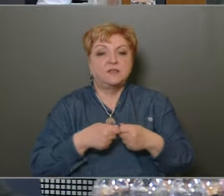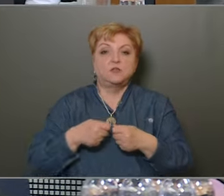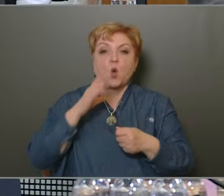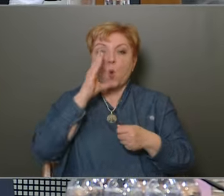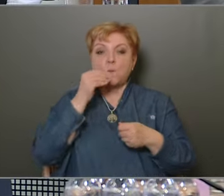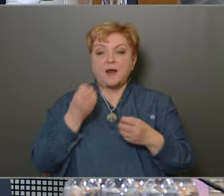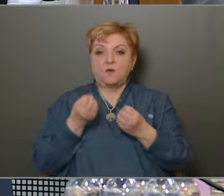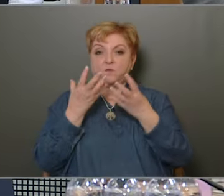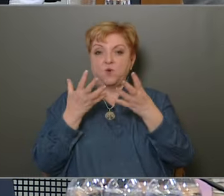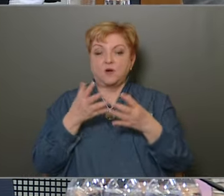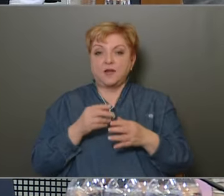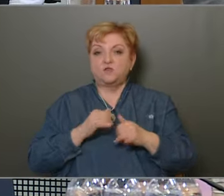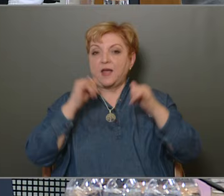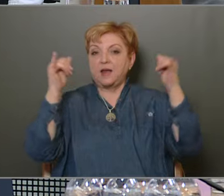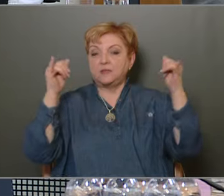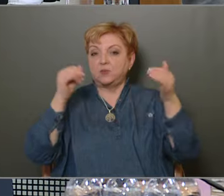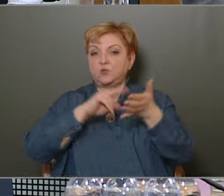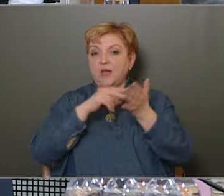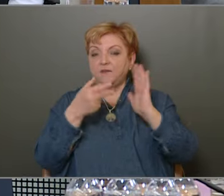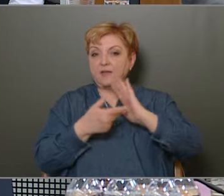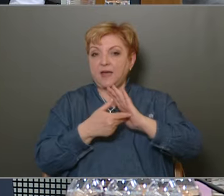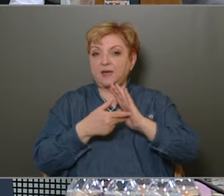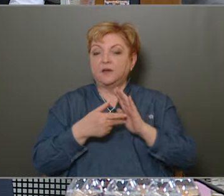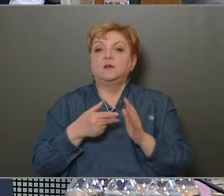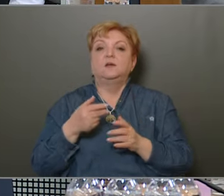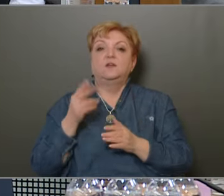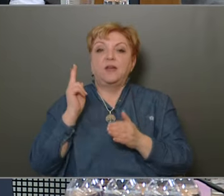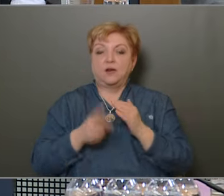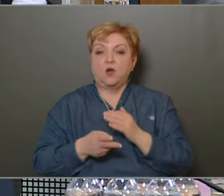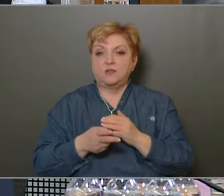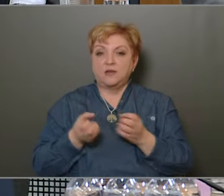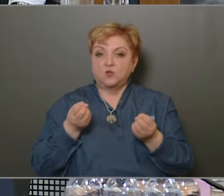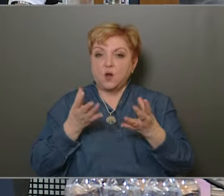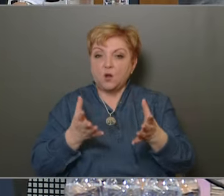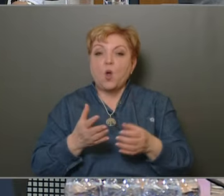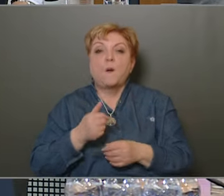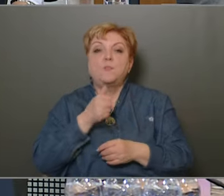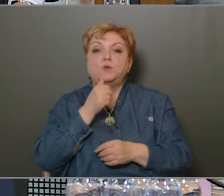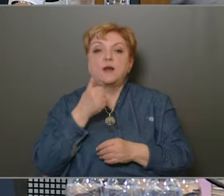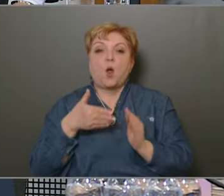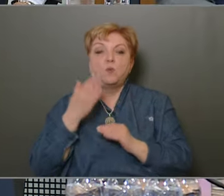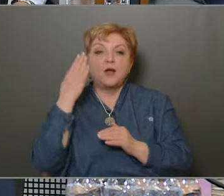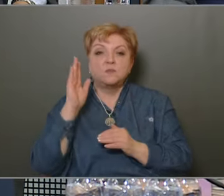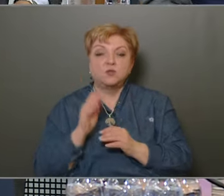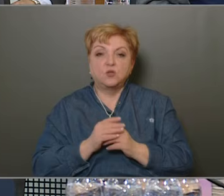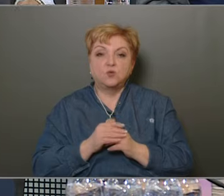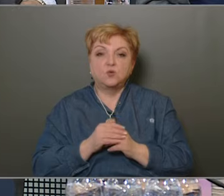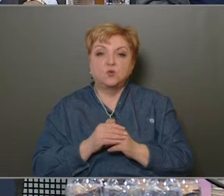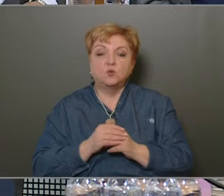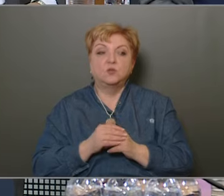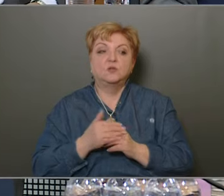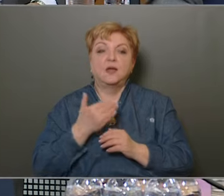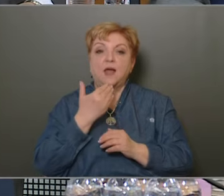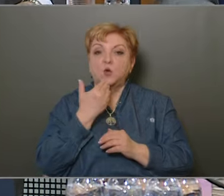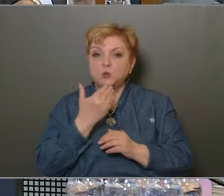humán erőforjást fejlesztő intézkedési tervének végrehajtásáról. Előterjező Pukner alpolgármester úr, és nem először,